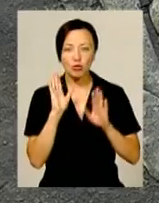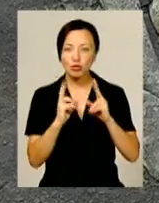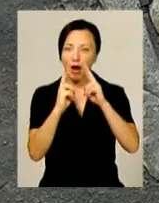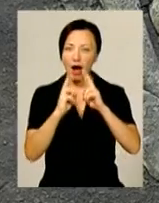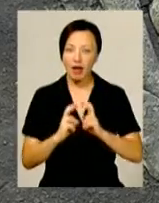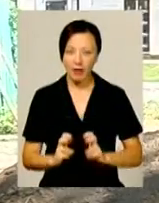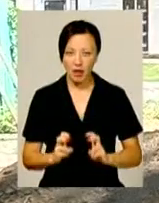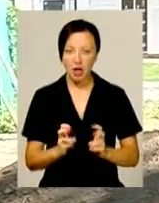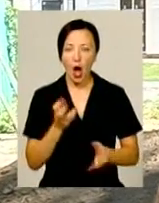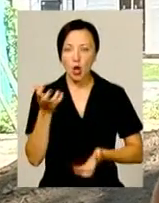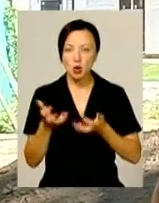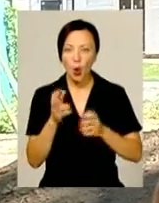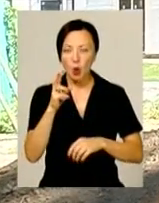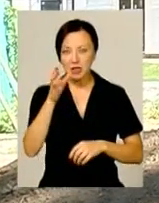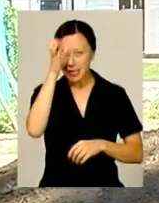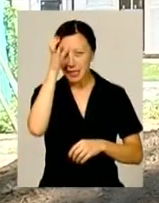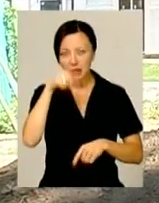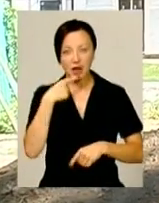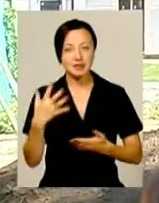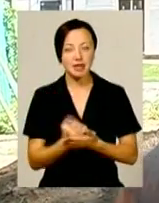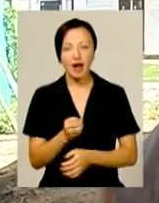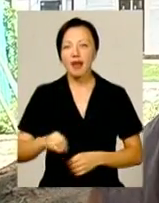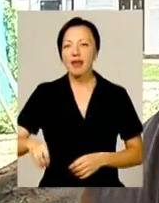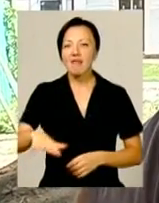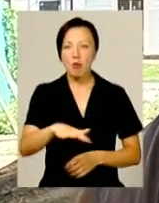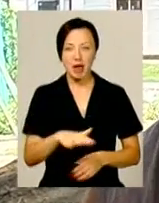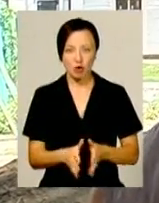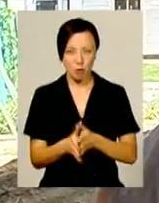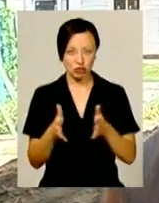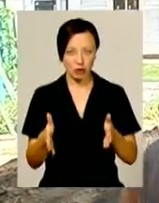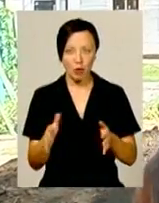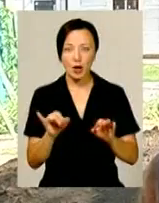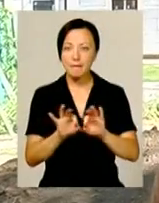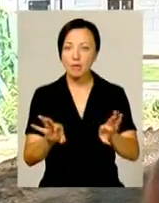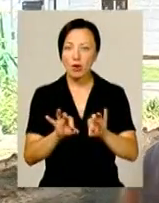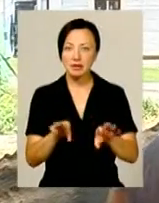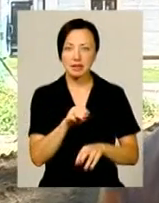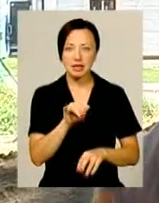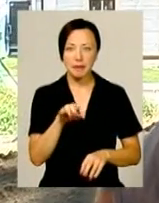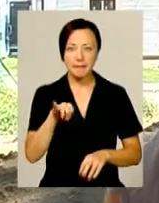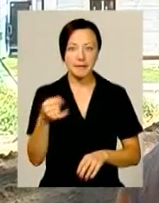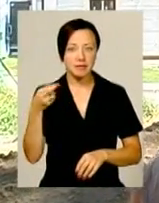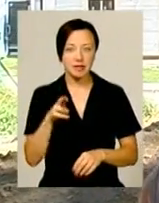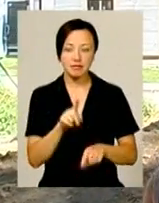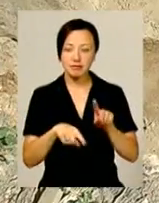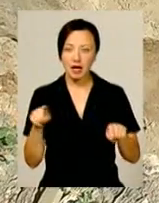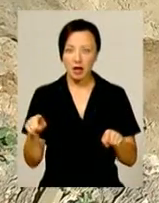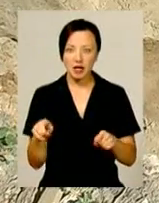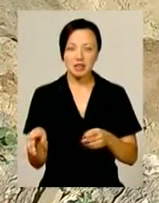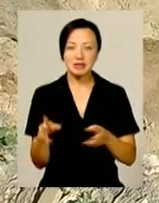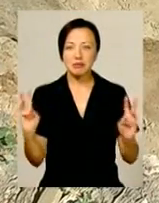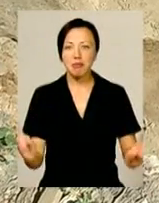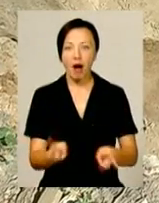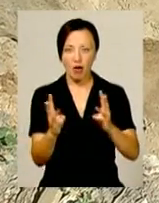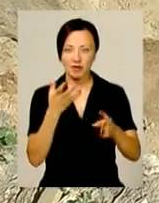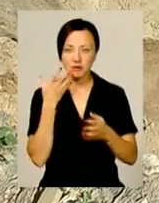аналізу. Дослідник каже, це знахідка європейського масштабу. Та пояснює, трипільці час від часу в щен спалювали